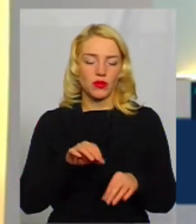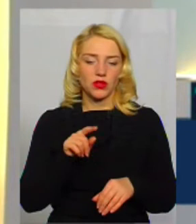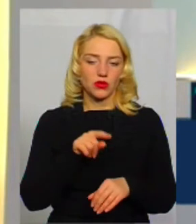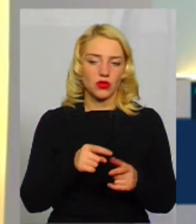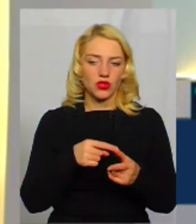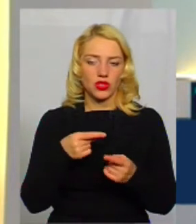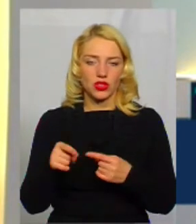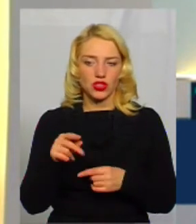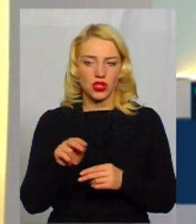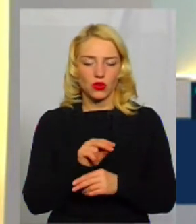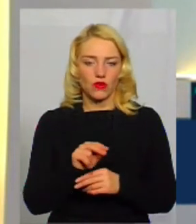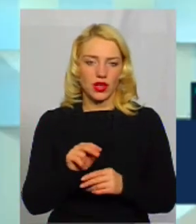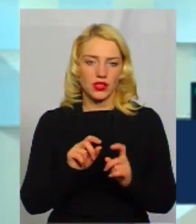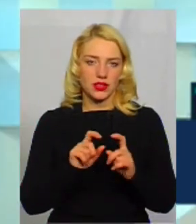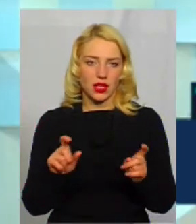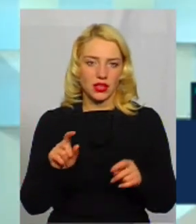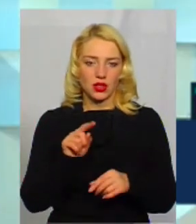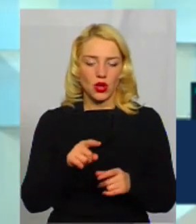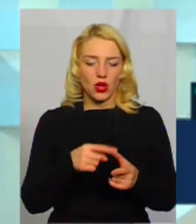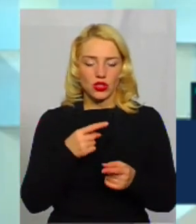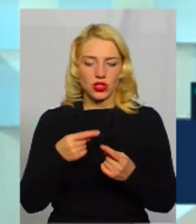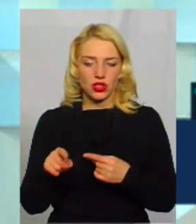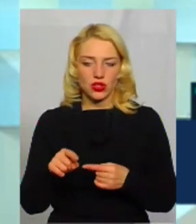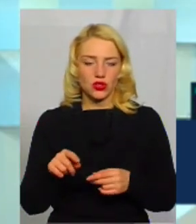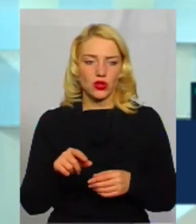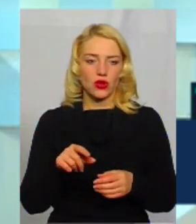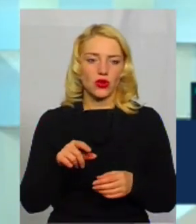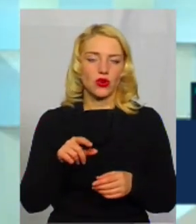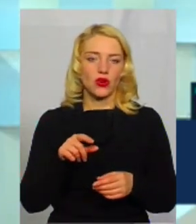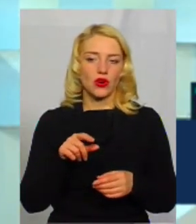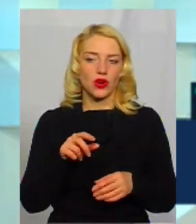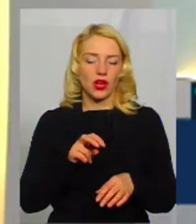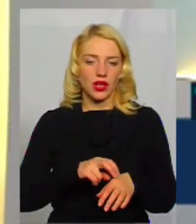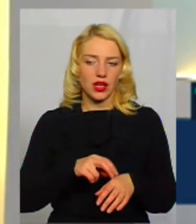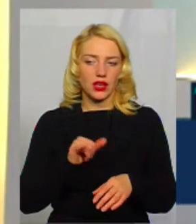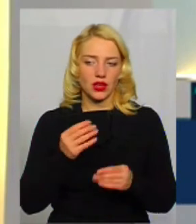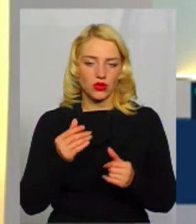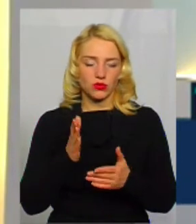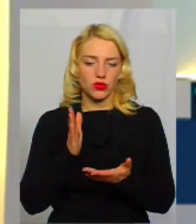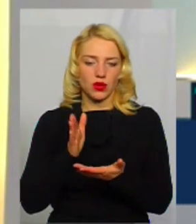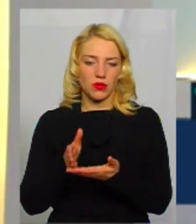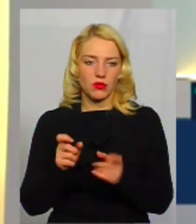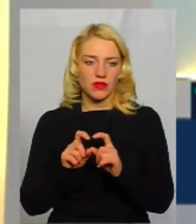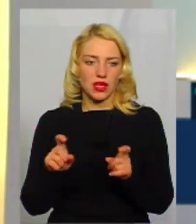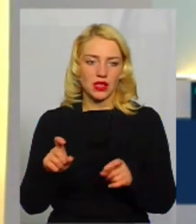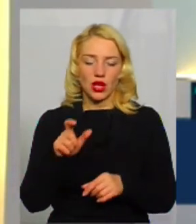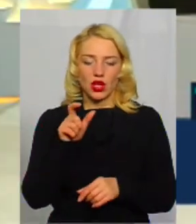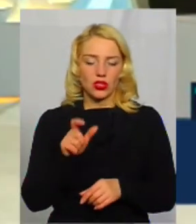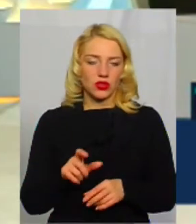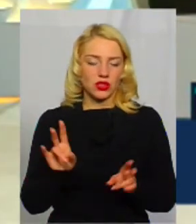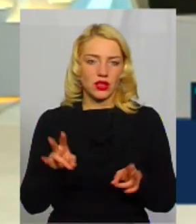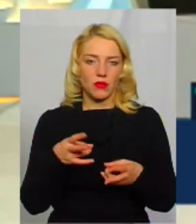заклад, того чи іншого лікаря, і гроші йдуть напряму в заклад. Тобто не пацієнт буде платити за свою операцію,